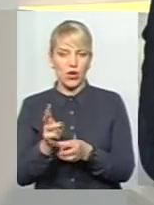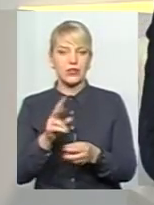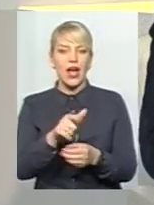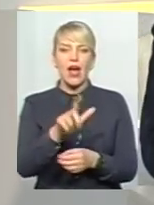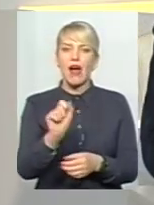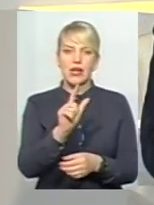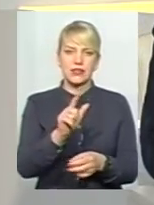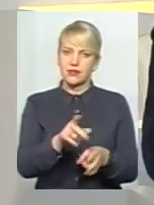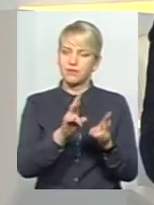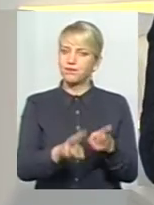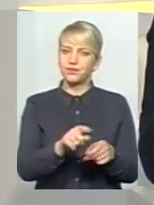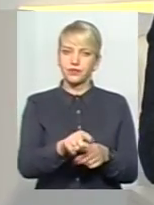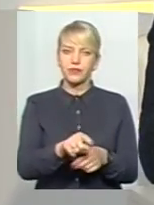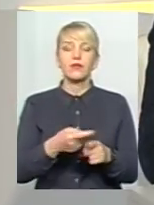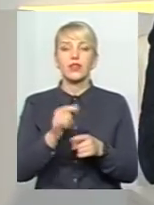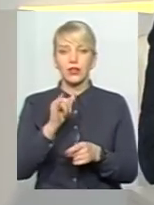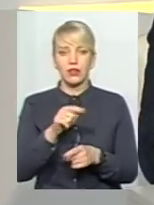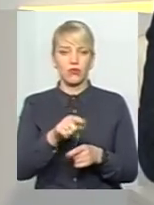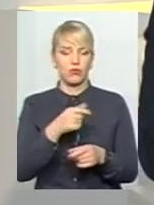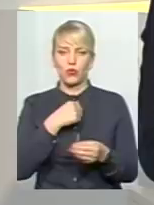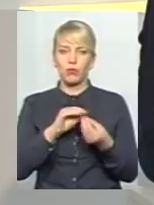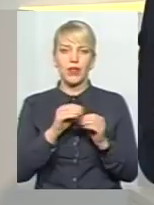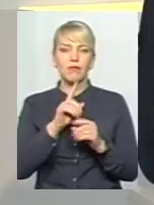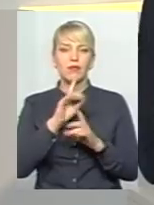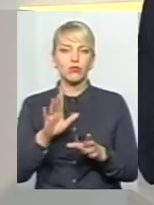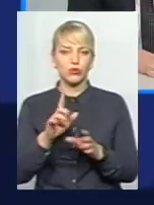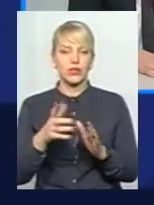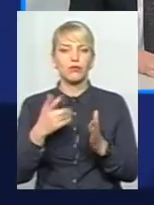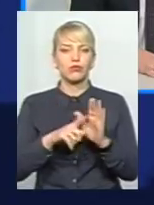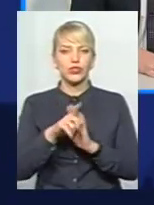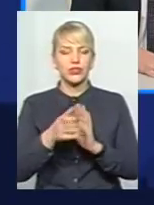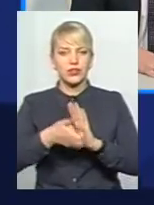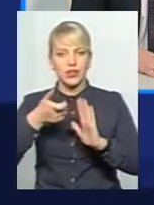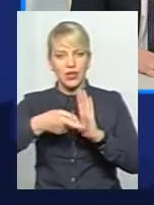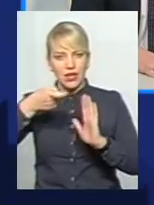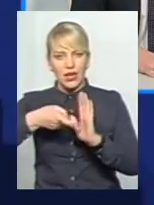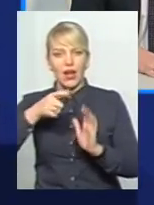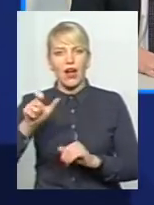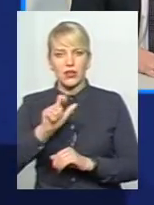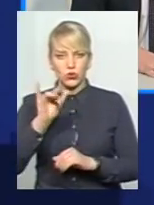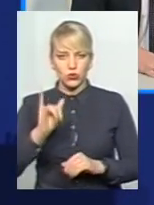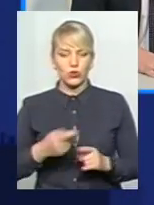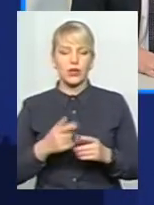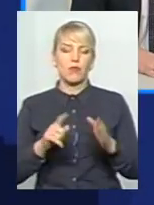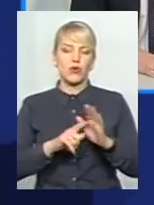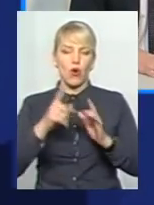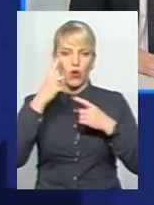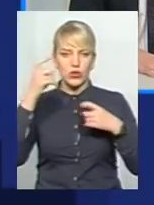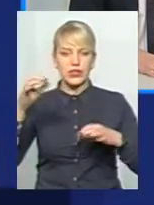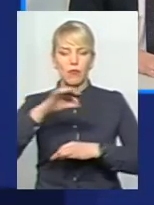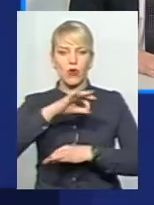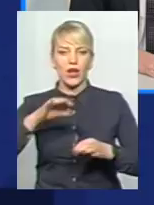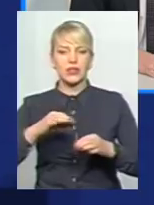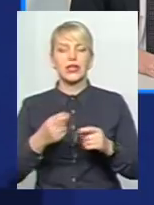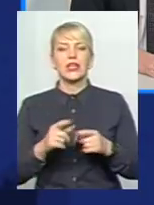переробляємо в електроенергію і я впевнений, що в нас з тим проблем не буде. Крім того, ми оголосили так само тендер на проєкт кошторисну документацію на